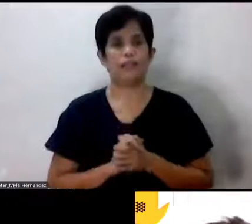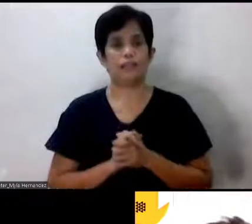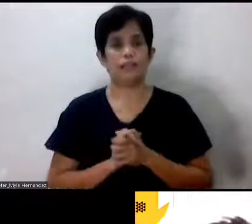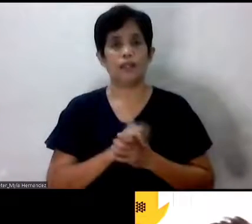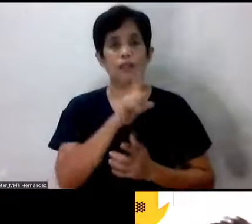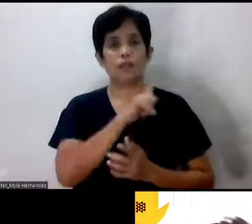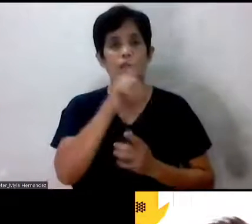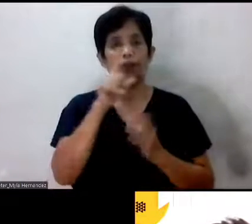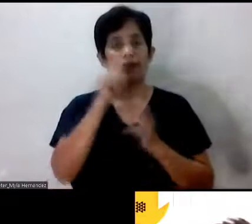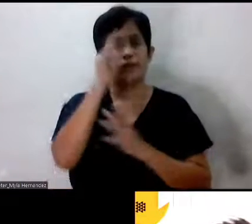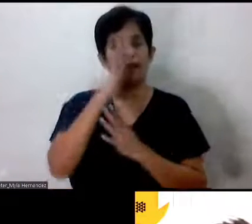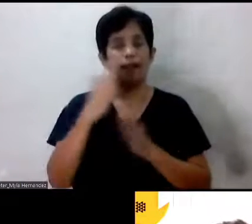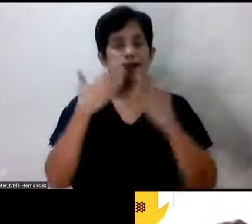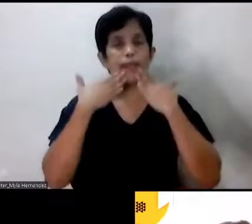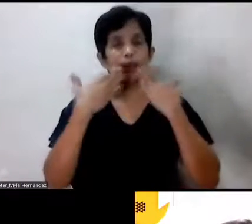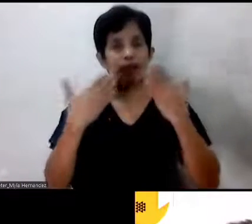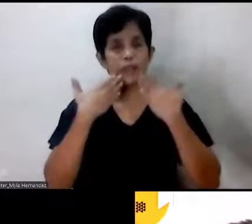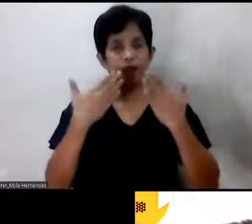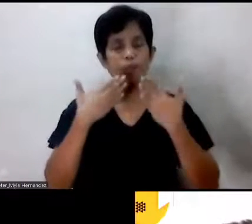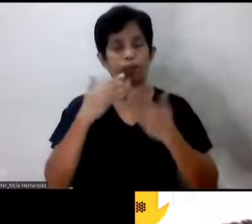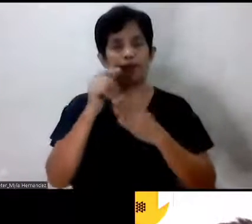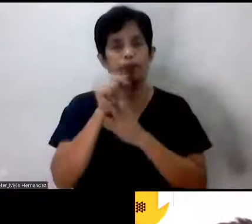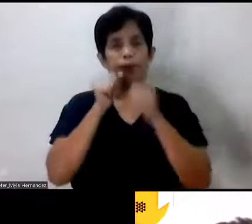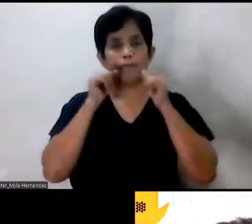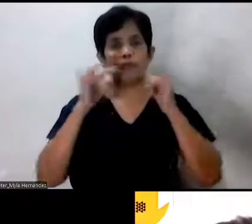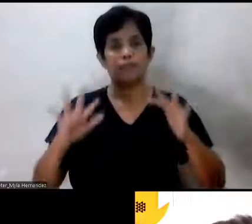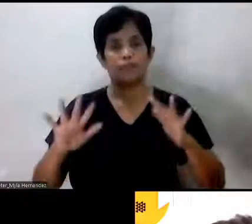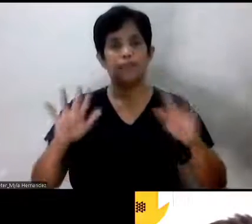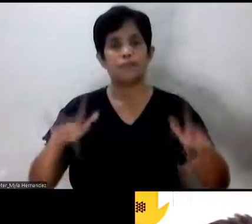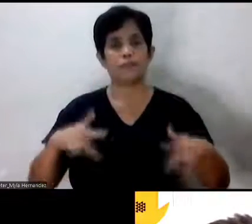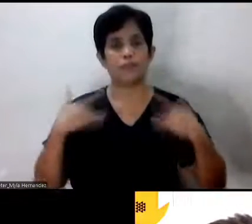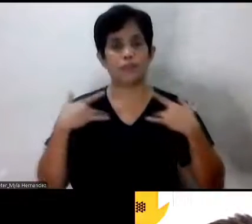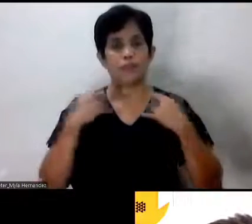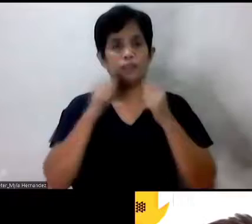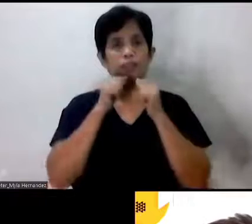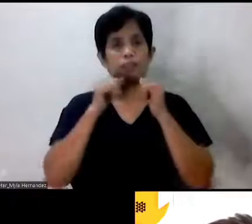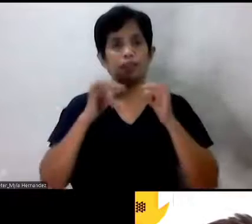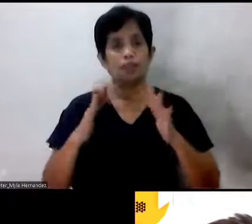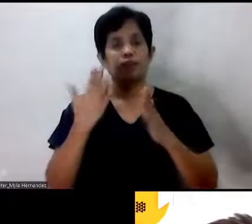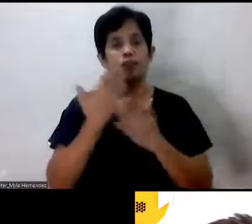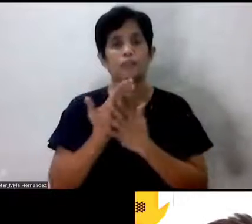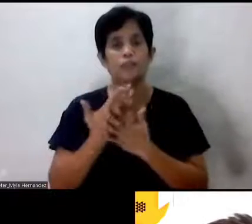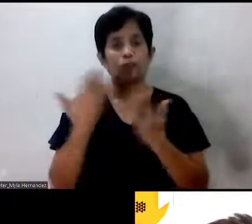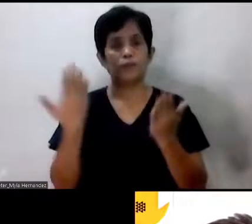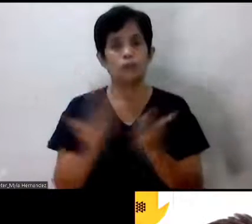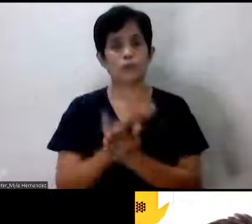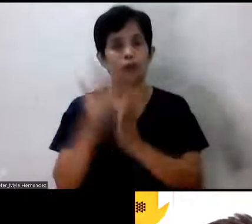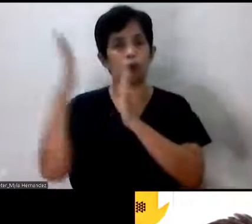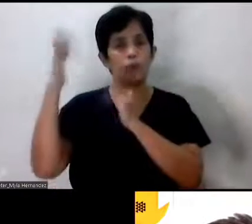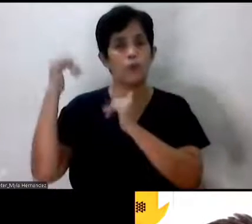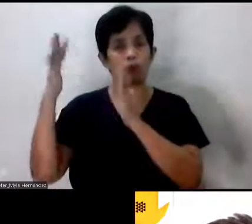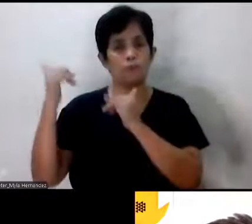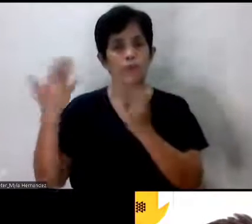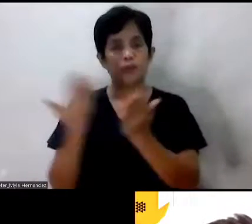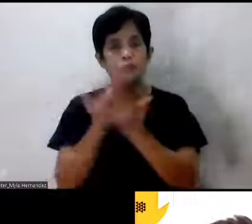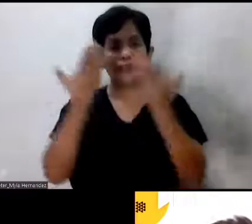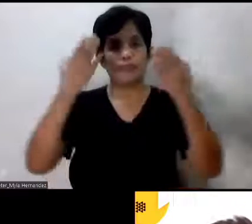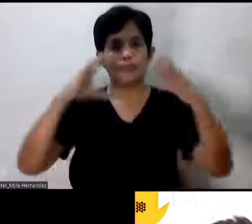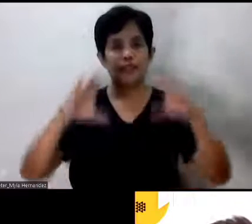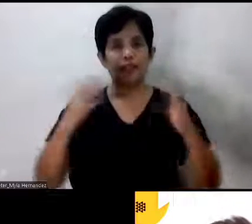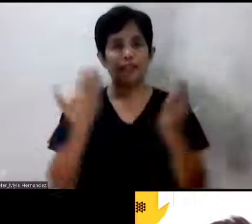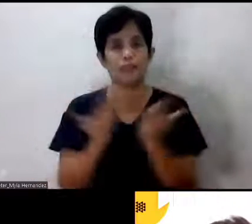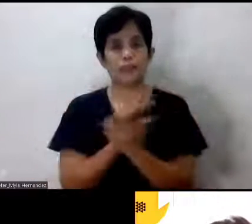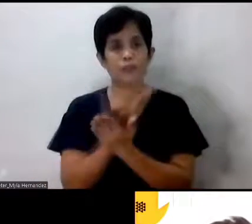Panginoon namin, Diyos, marami pong salamat sa biyaya ng buhay, sa biyaya ng bagong pag-asa, sa bagong pagkakataon, sa bagong